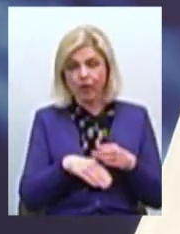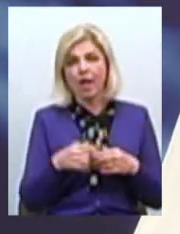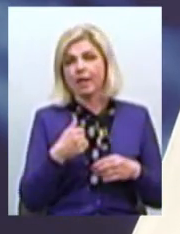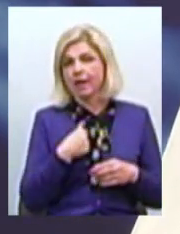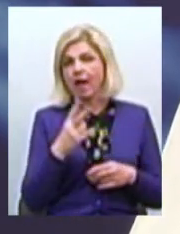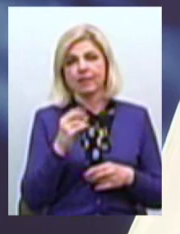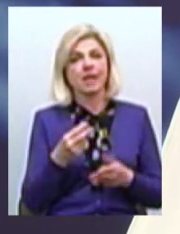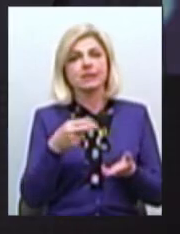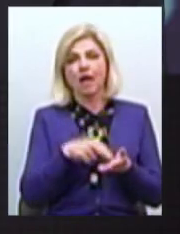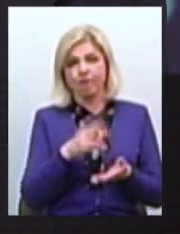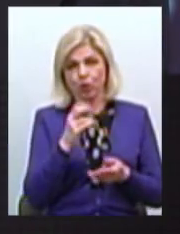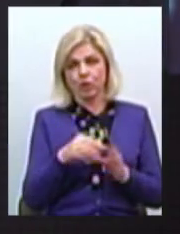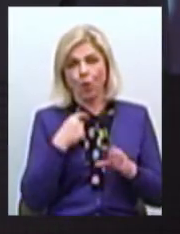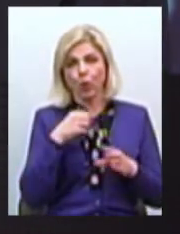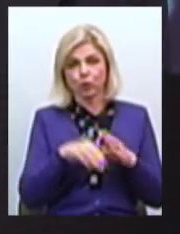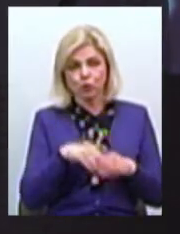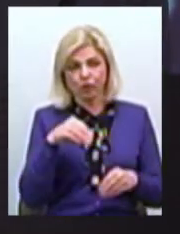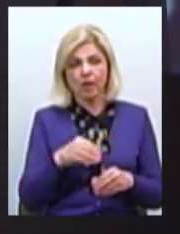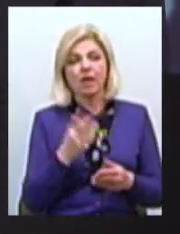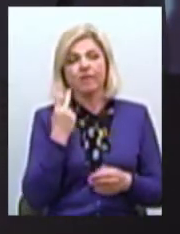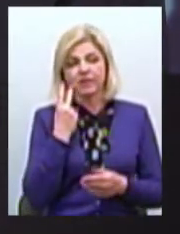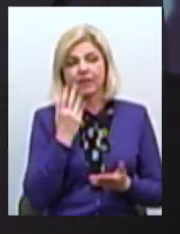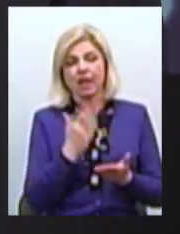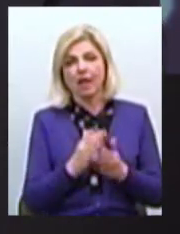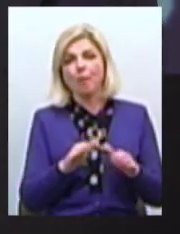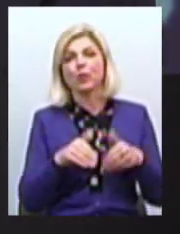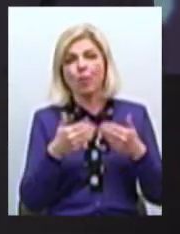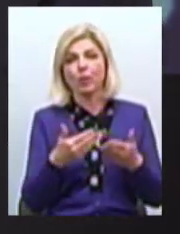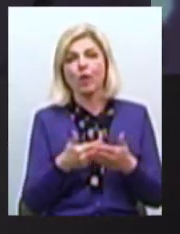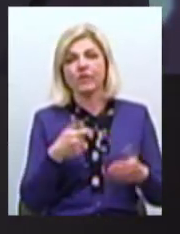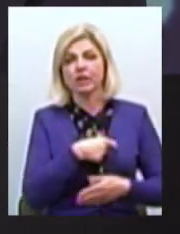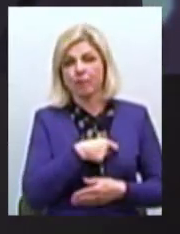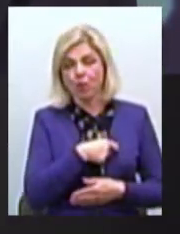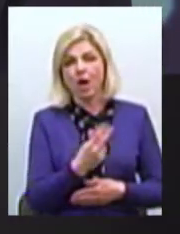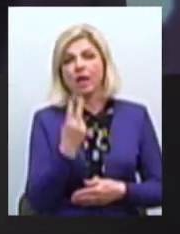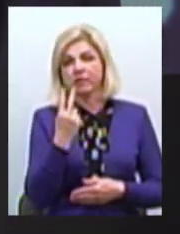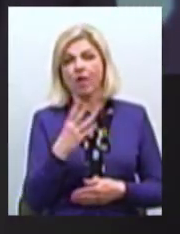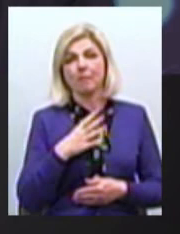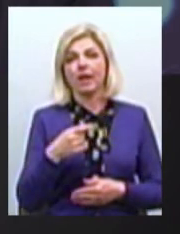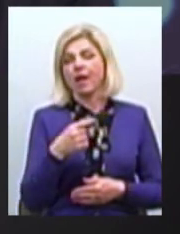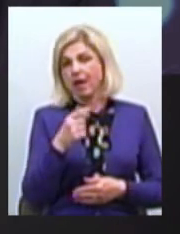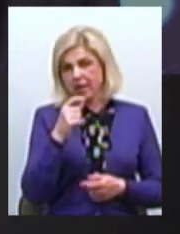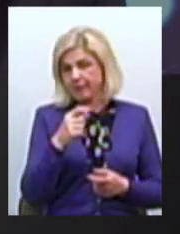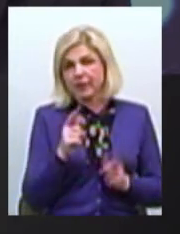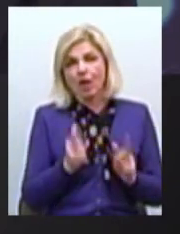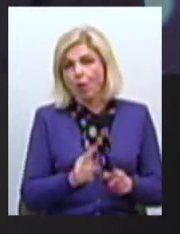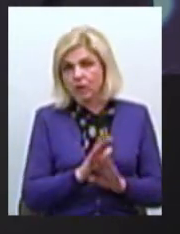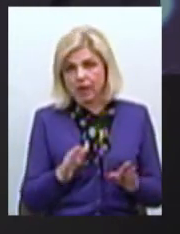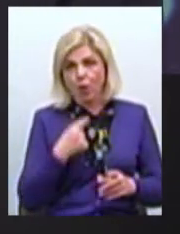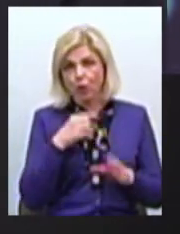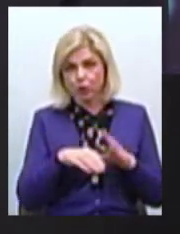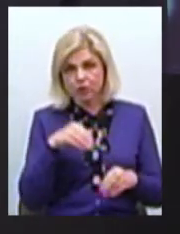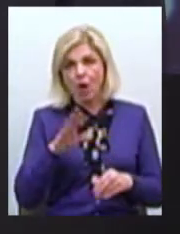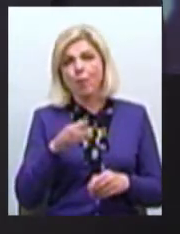сама на голосування Завжди є пропозиції від депутатів Два було негативних голосування Після цього ми повернулися до